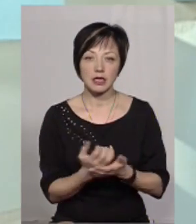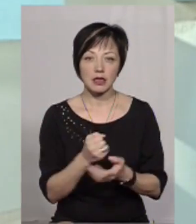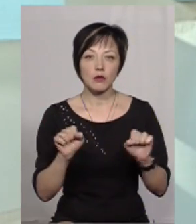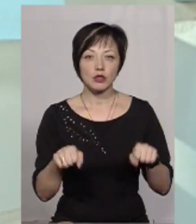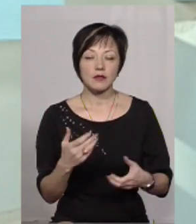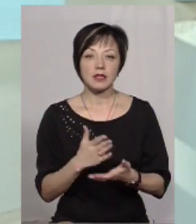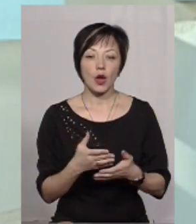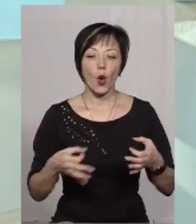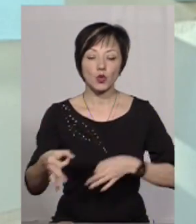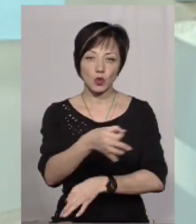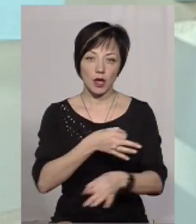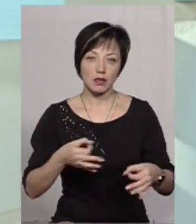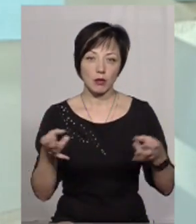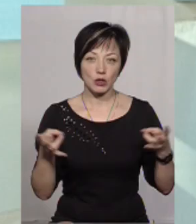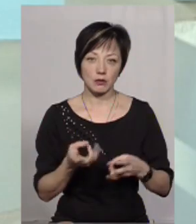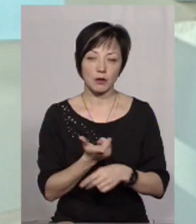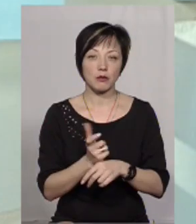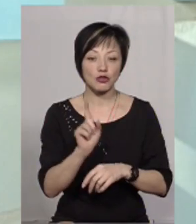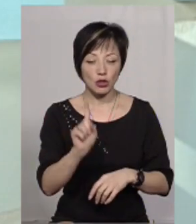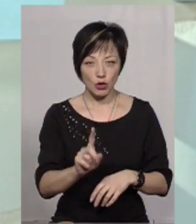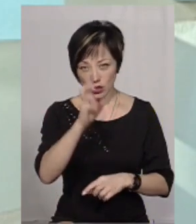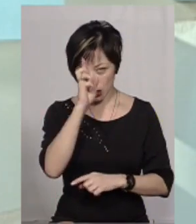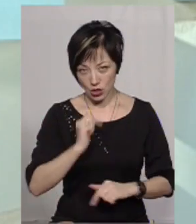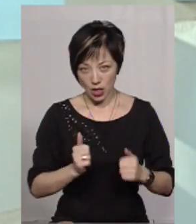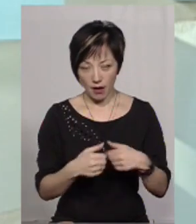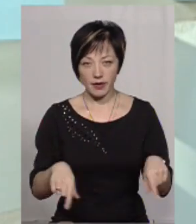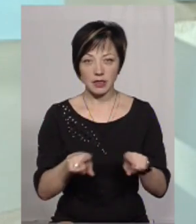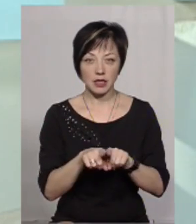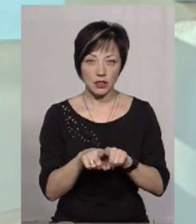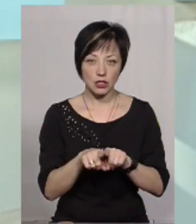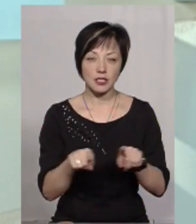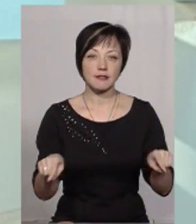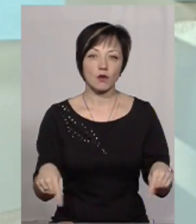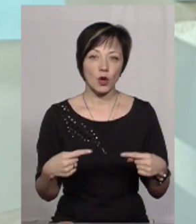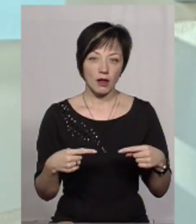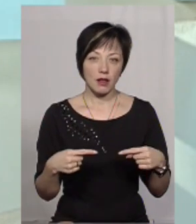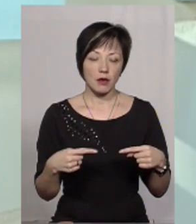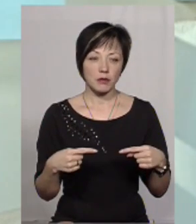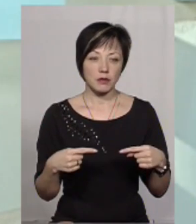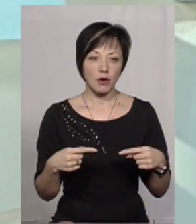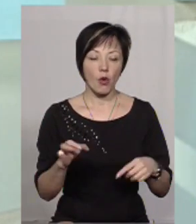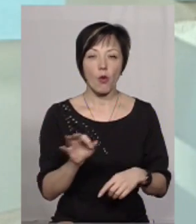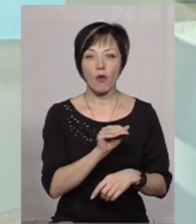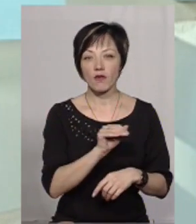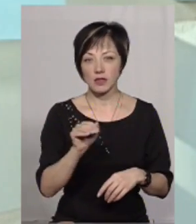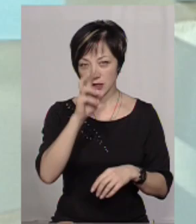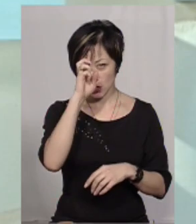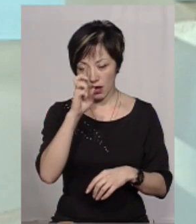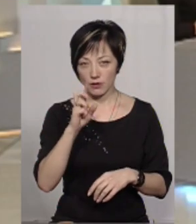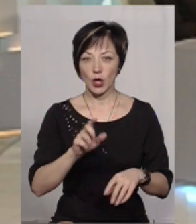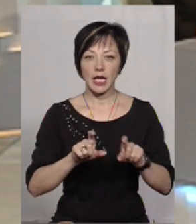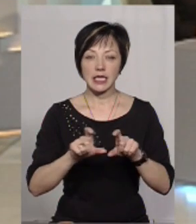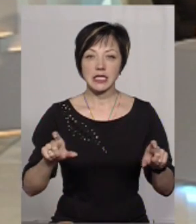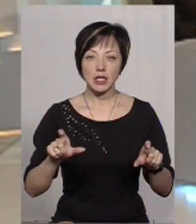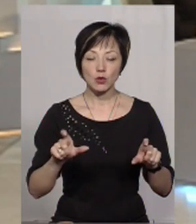можливість отримати консультацію, яка потрібна. Більше того, держава теж створила офіс, державну